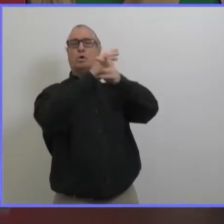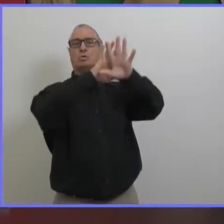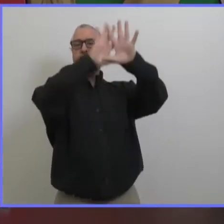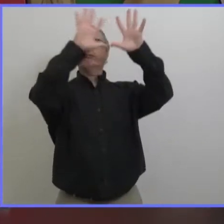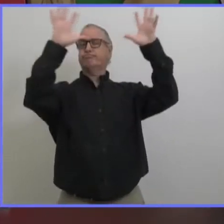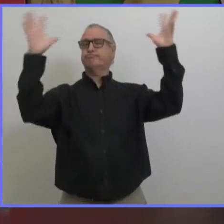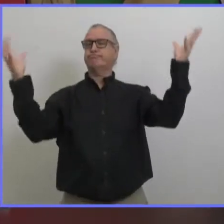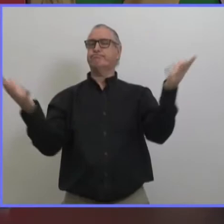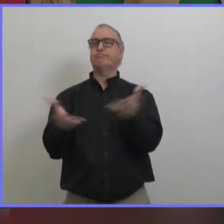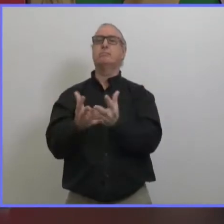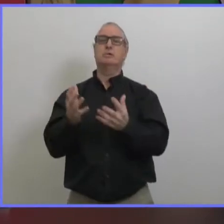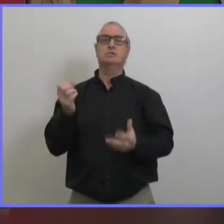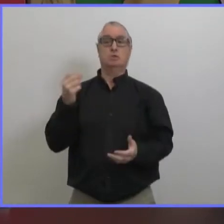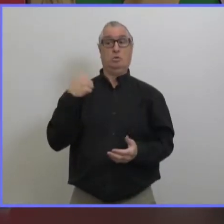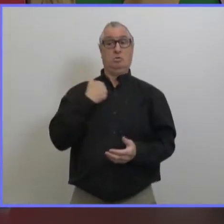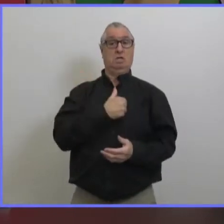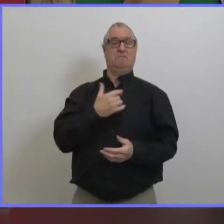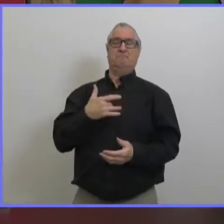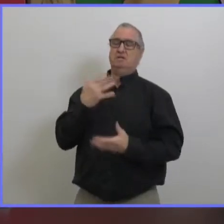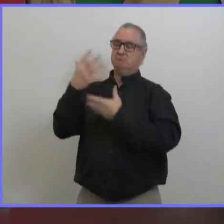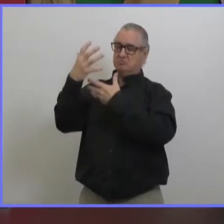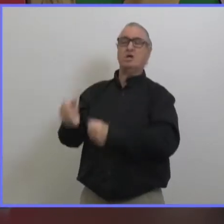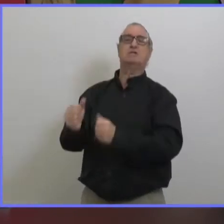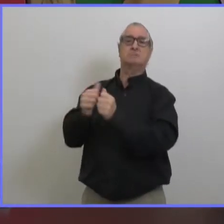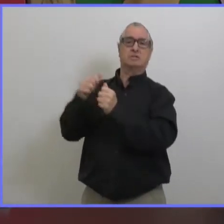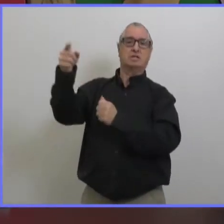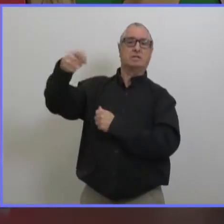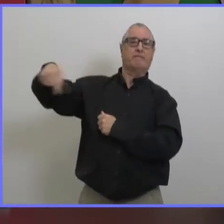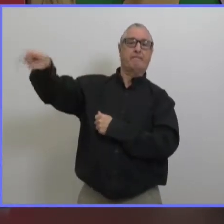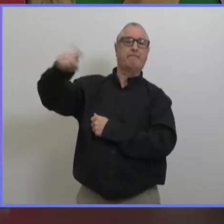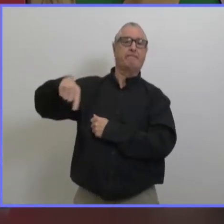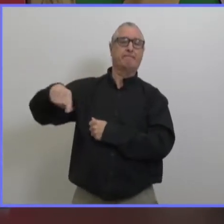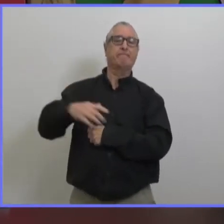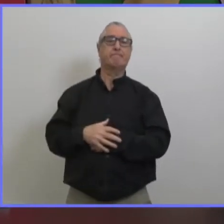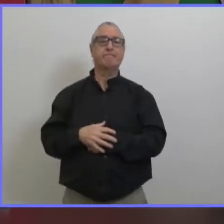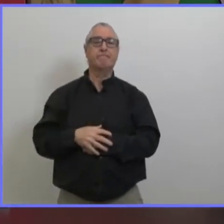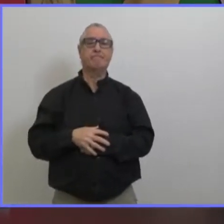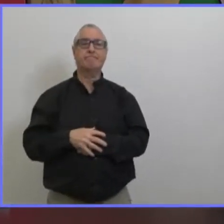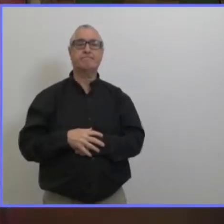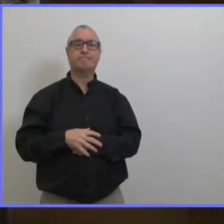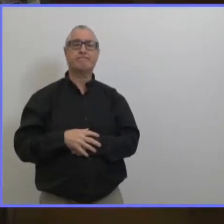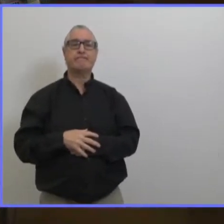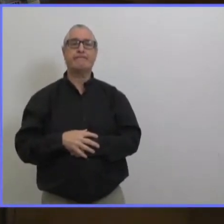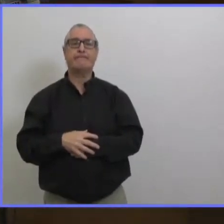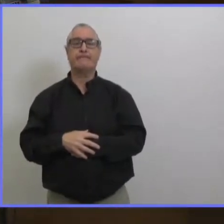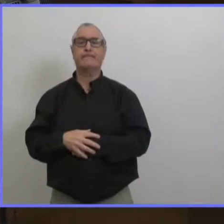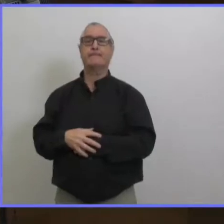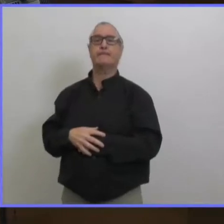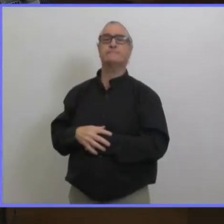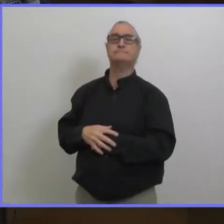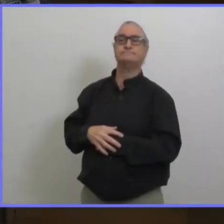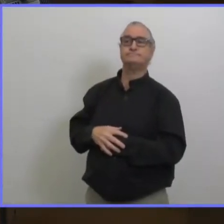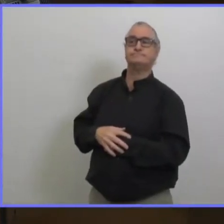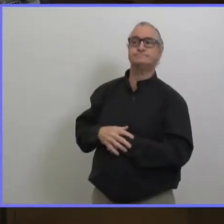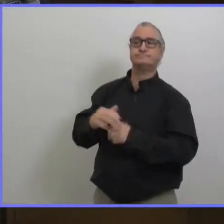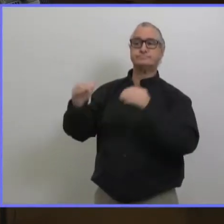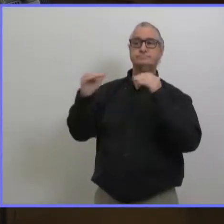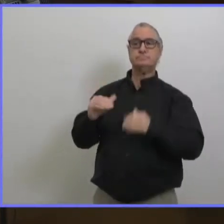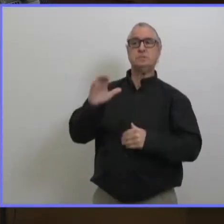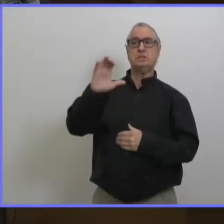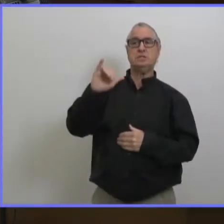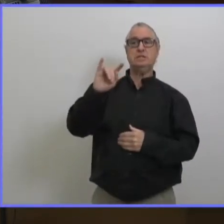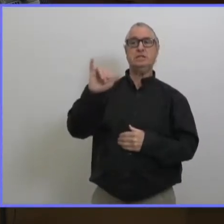utilisée bien avant que les variants préoccupants commencent à apparaître et à devenir